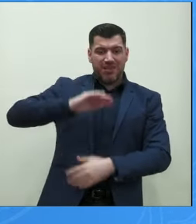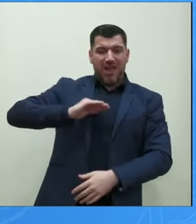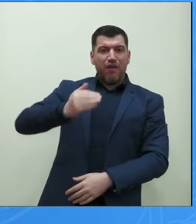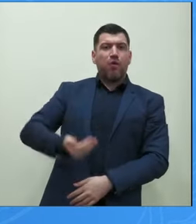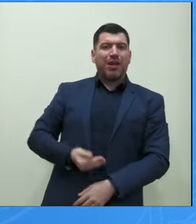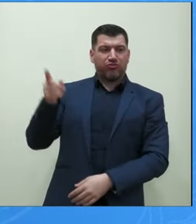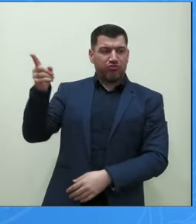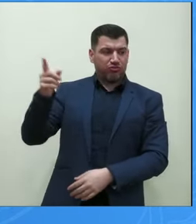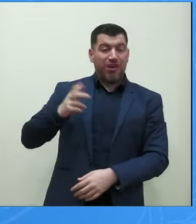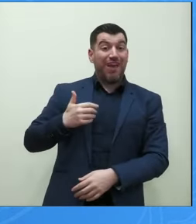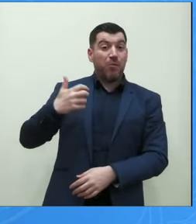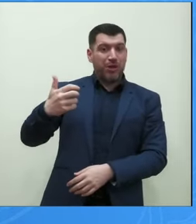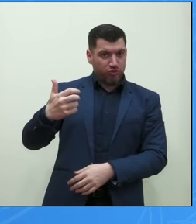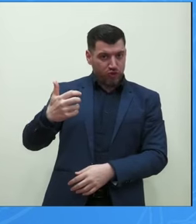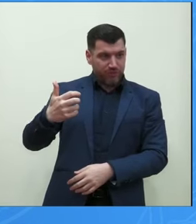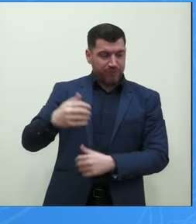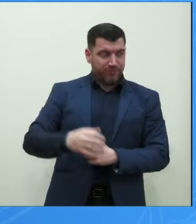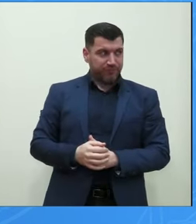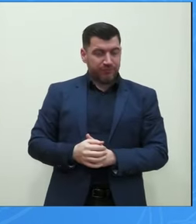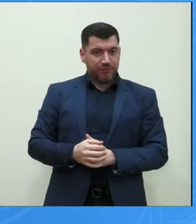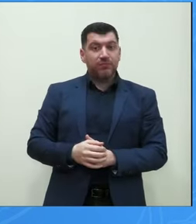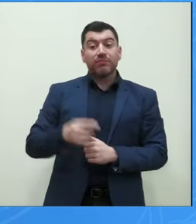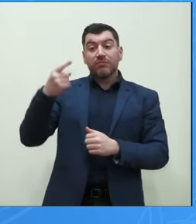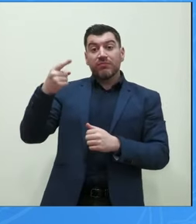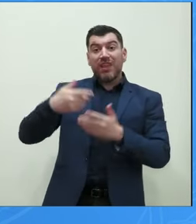πρωτοσέλιδο κάτι προσπαθούν να πούν